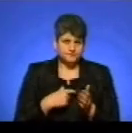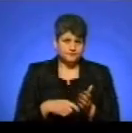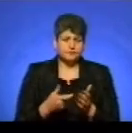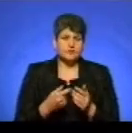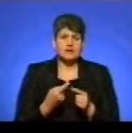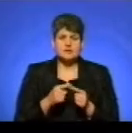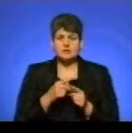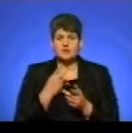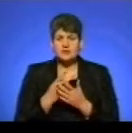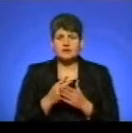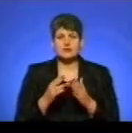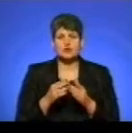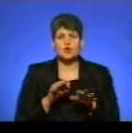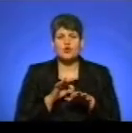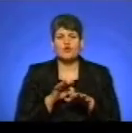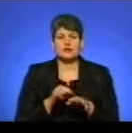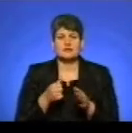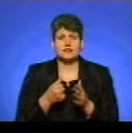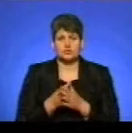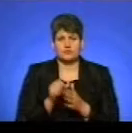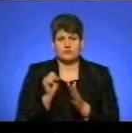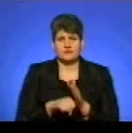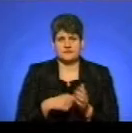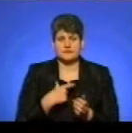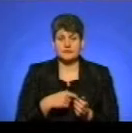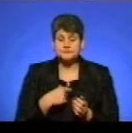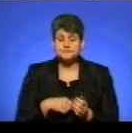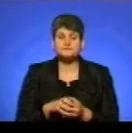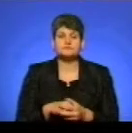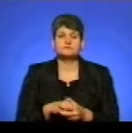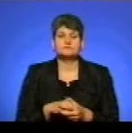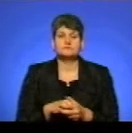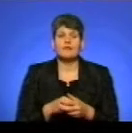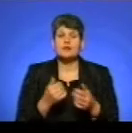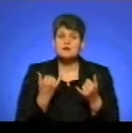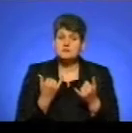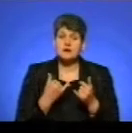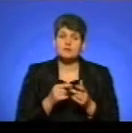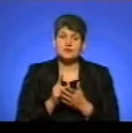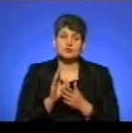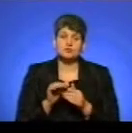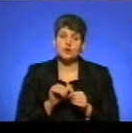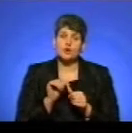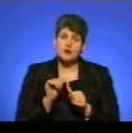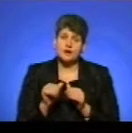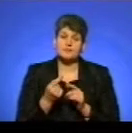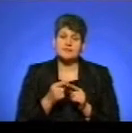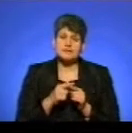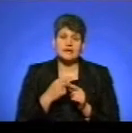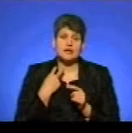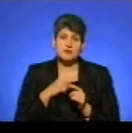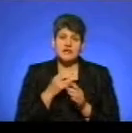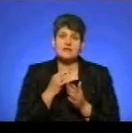і трактувалась вона вже як доведення, там, до суїциду. Але зараз має бути окрема стаття домашнього насильства – це кримінальна